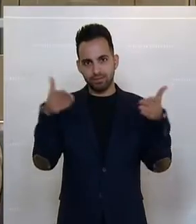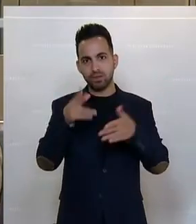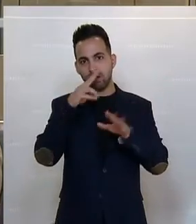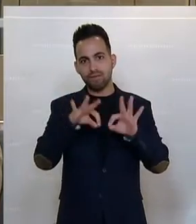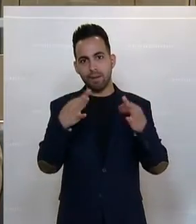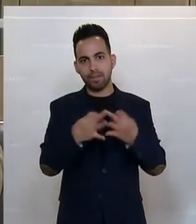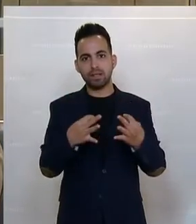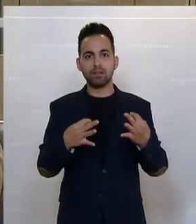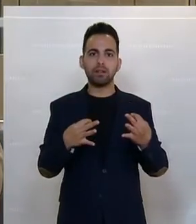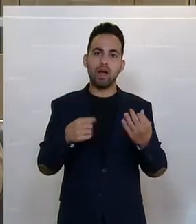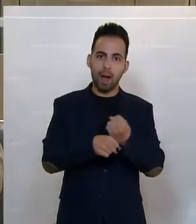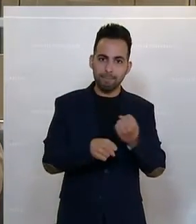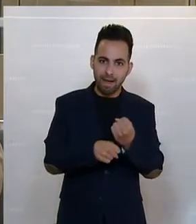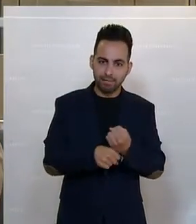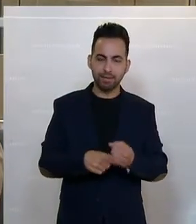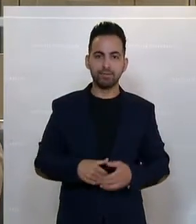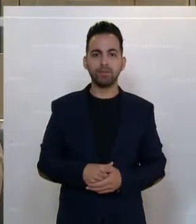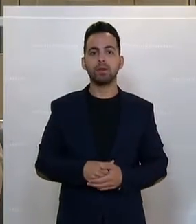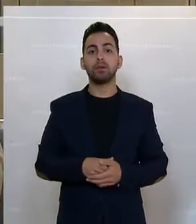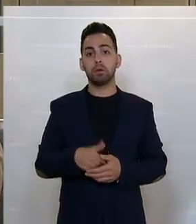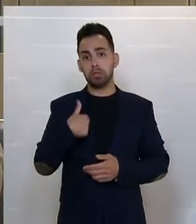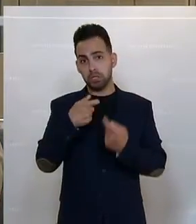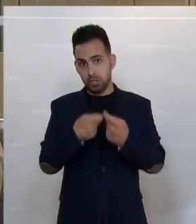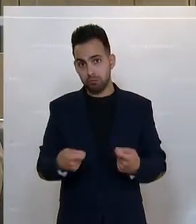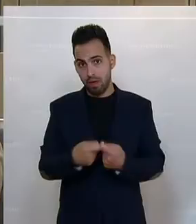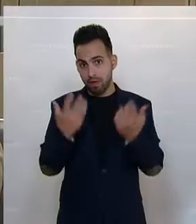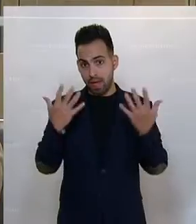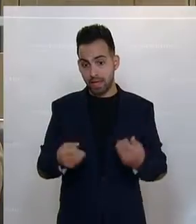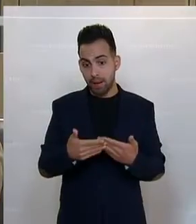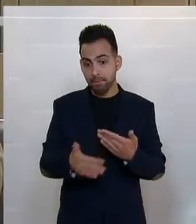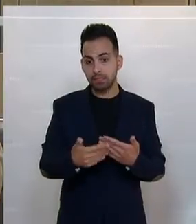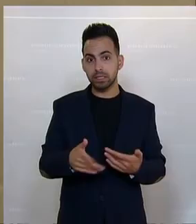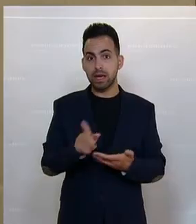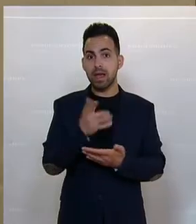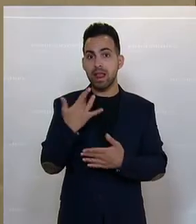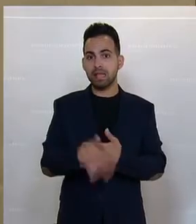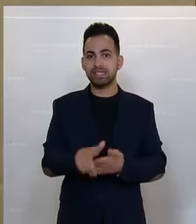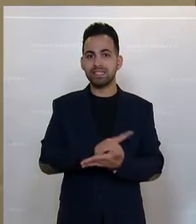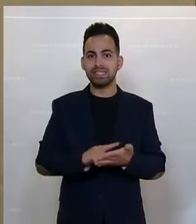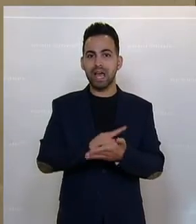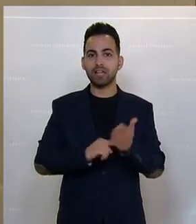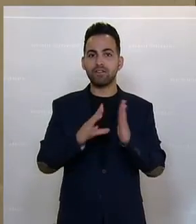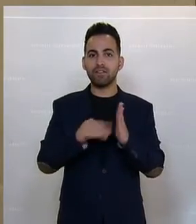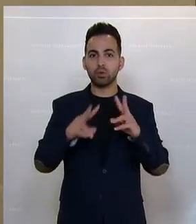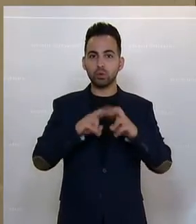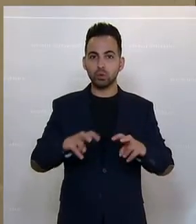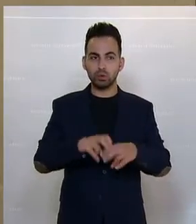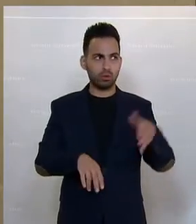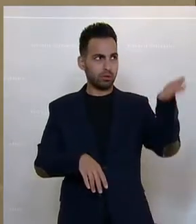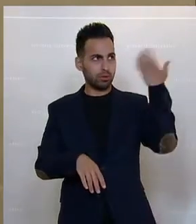Familien- und Care-Arbeit. Und ich bin schon sehr gespannt auf die Ergebnisse. Die letzte Zeitverwendungsstudie ist ja schon